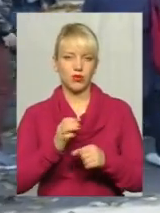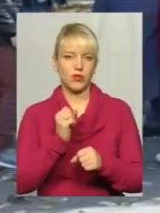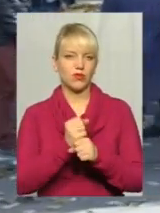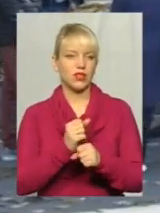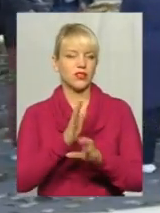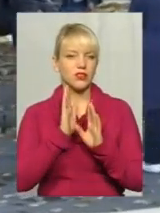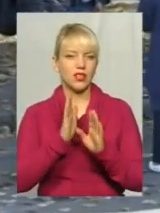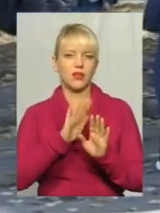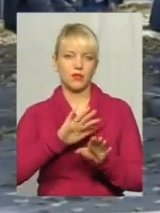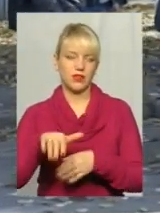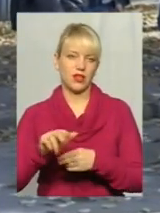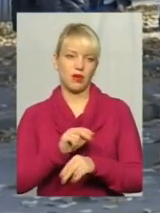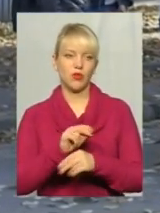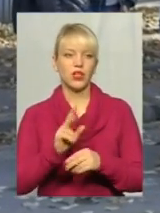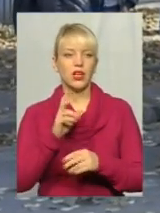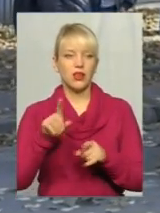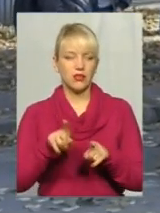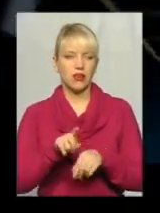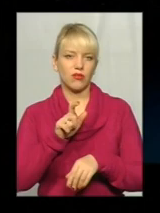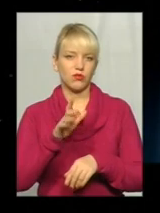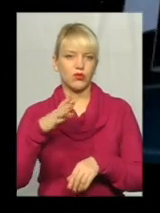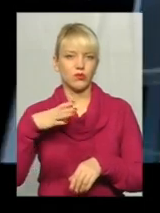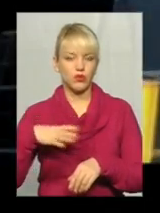змушені або платити, або ходити пішки.